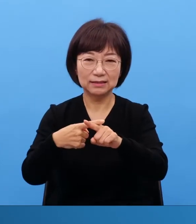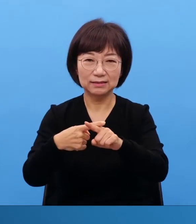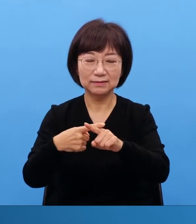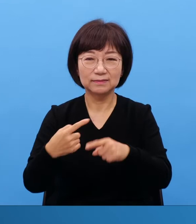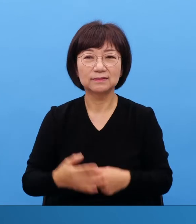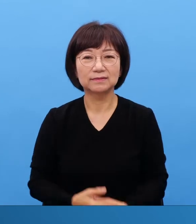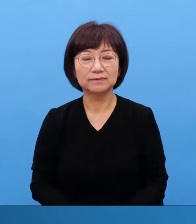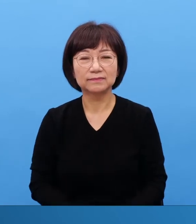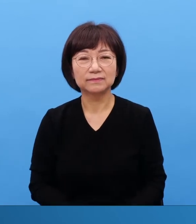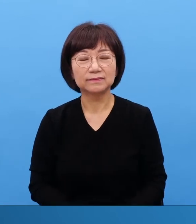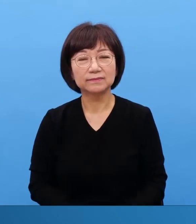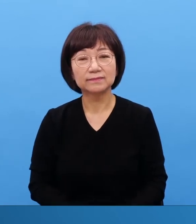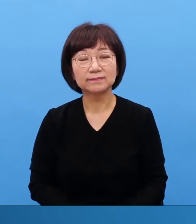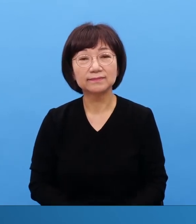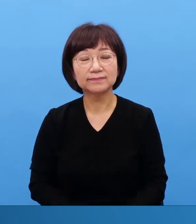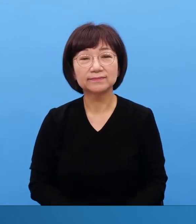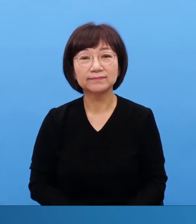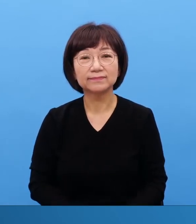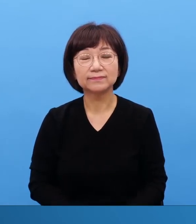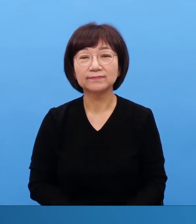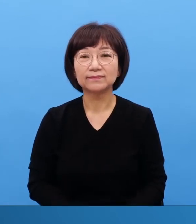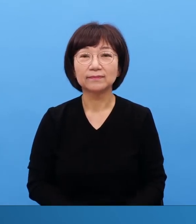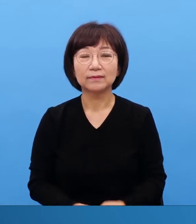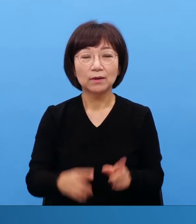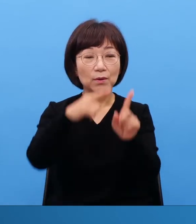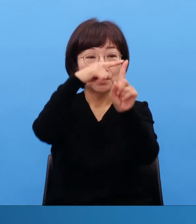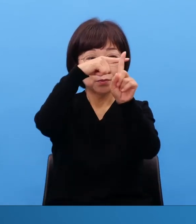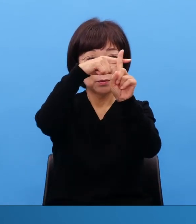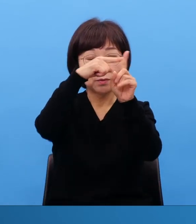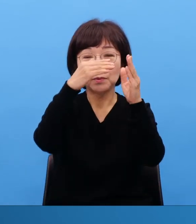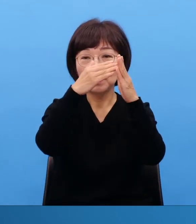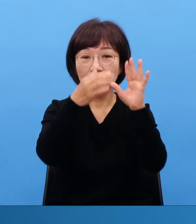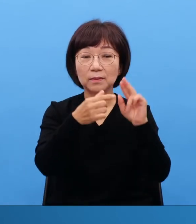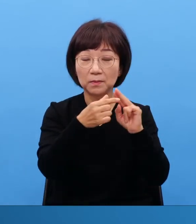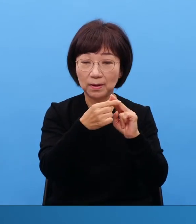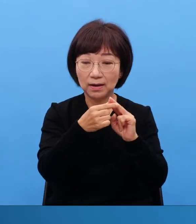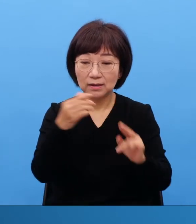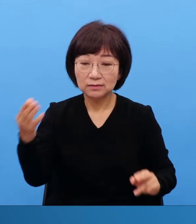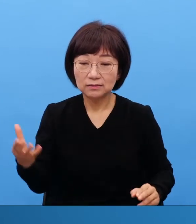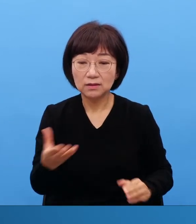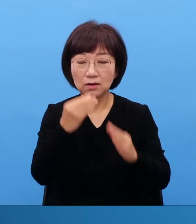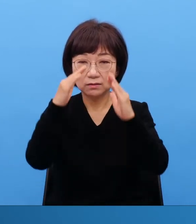이 교회와 성질이 얼마나 큰 축복인가를 이해를 하셔야 됩니다